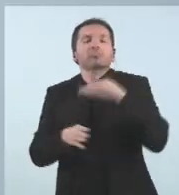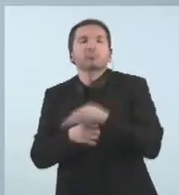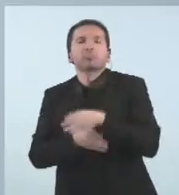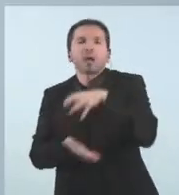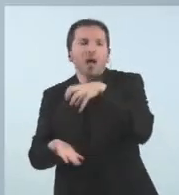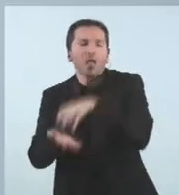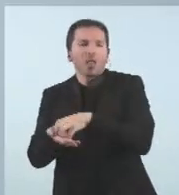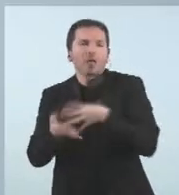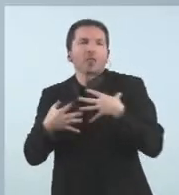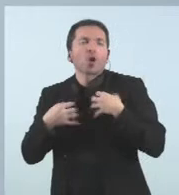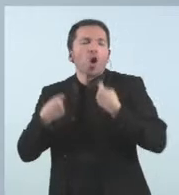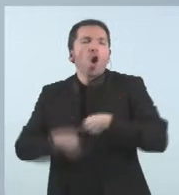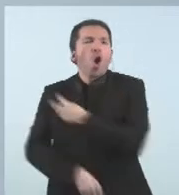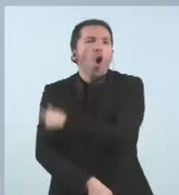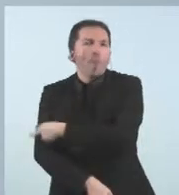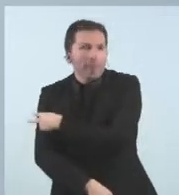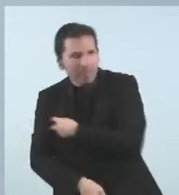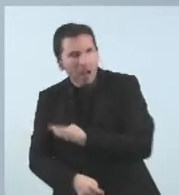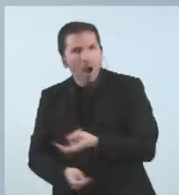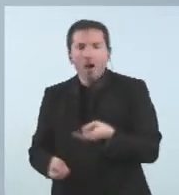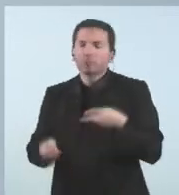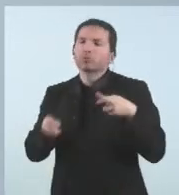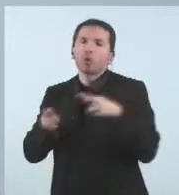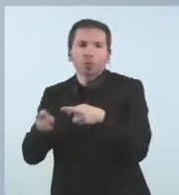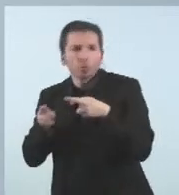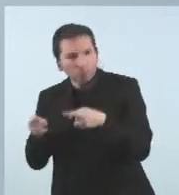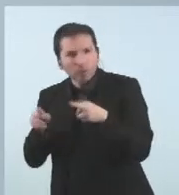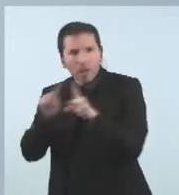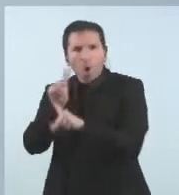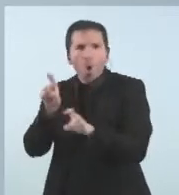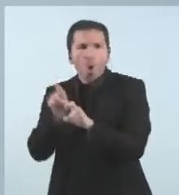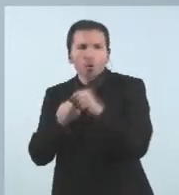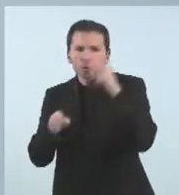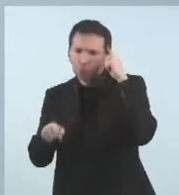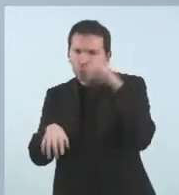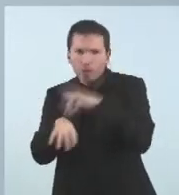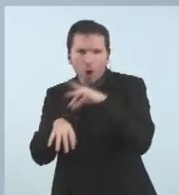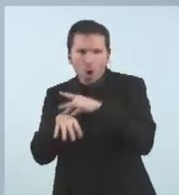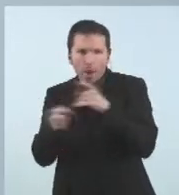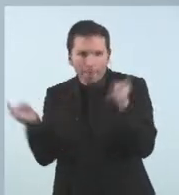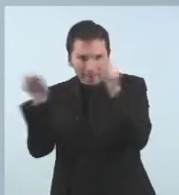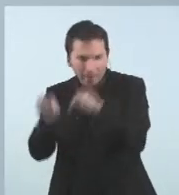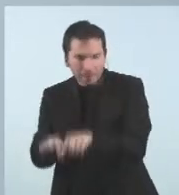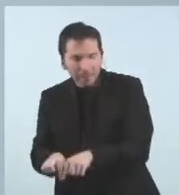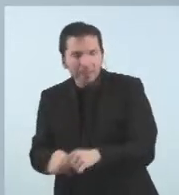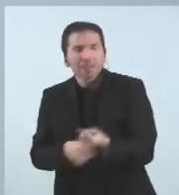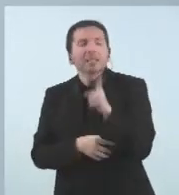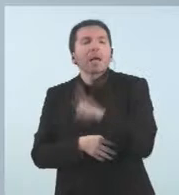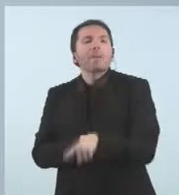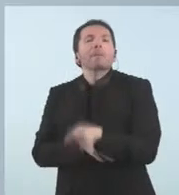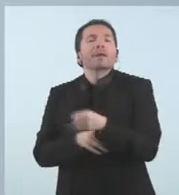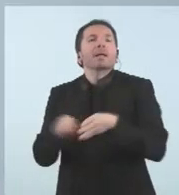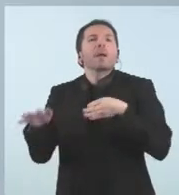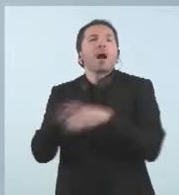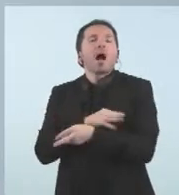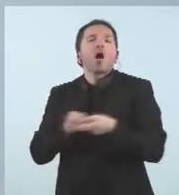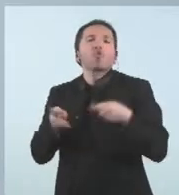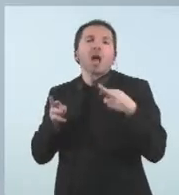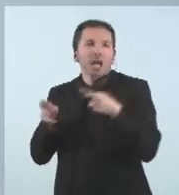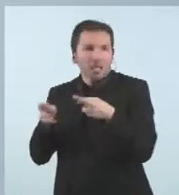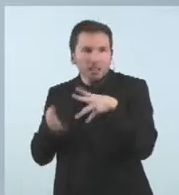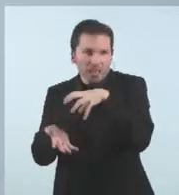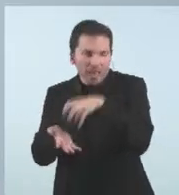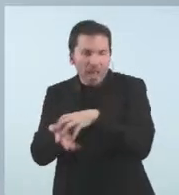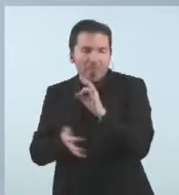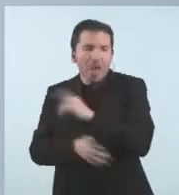centres d'atenció primària, consultes, etcètera, també els que visiten els centres sanitaris o sociosanitaris, bé, sigui l